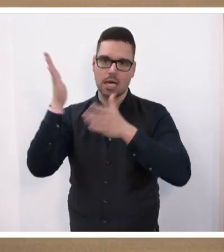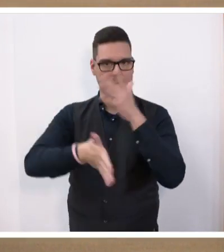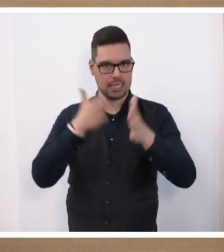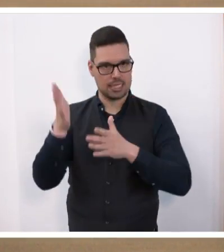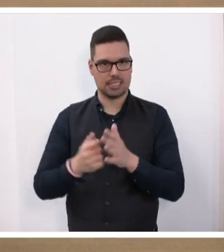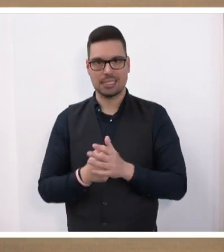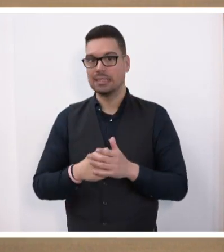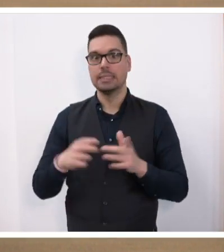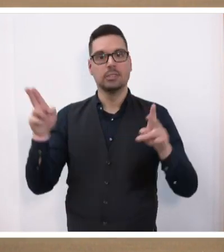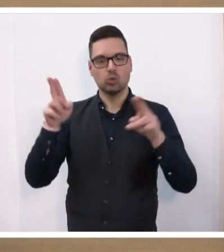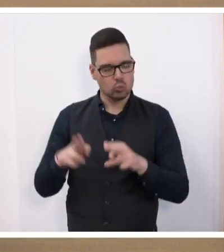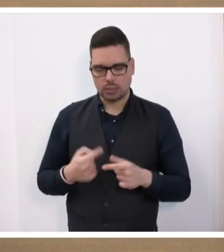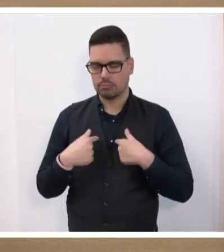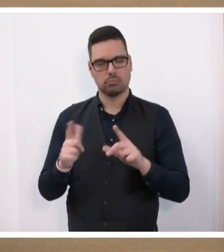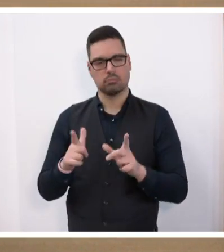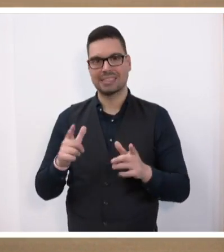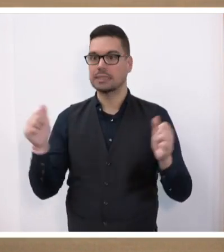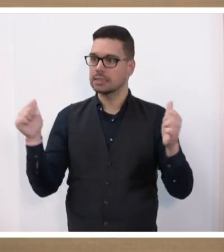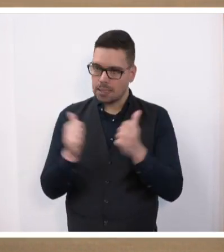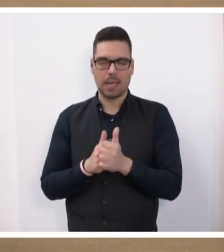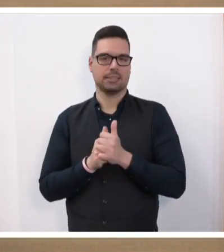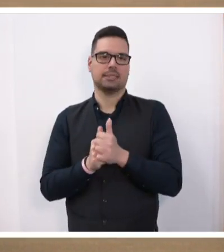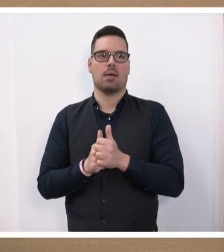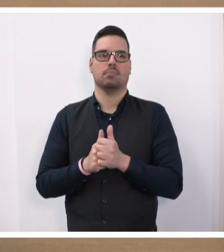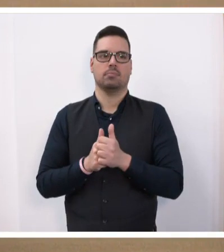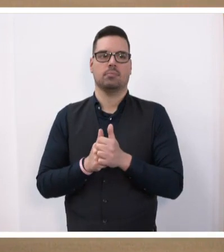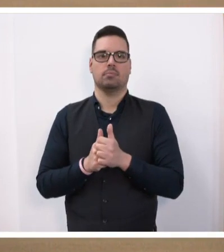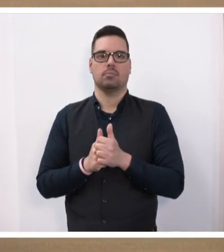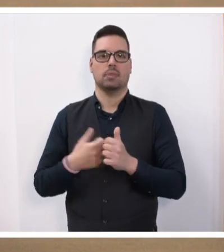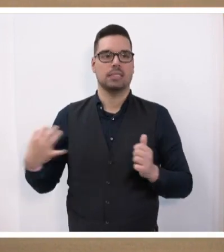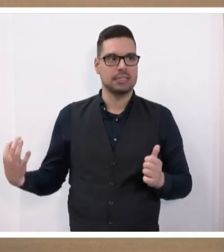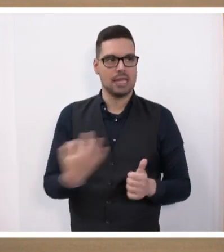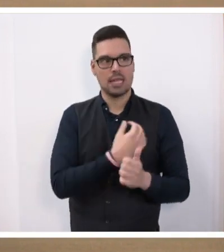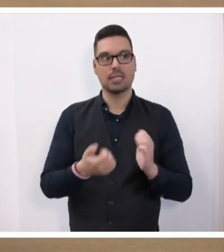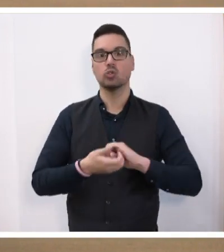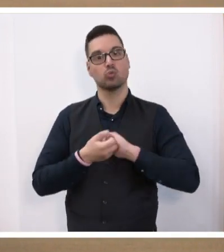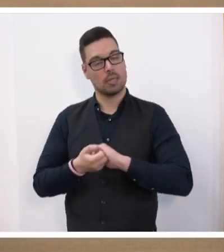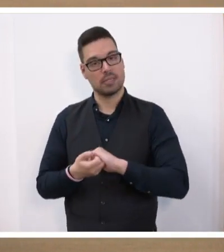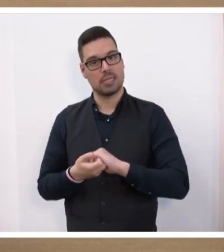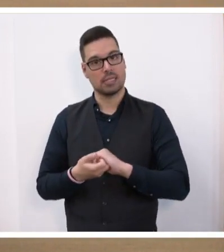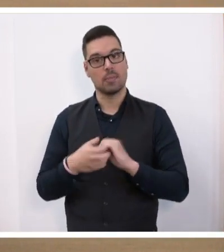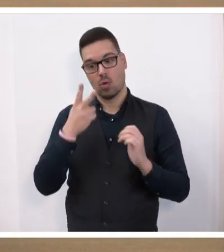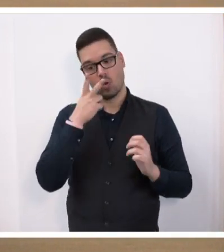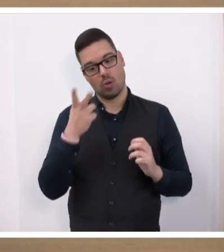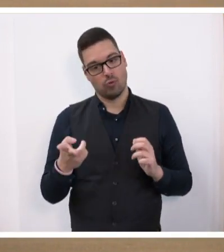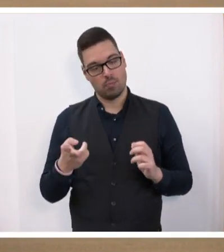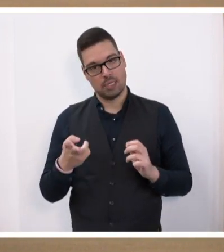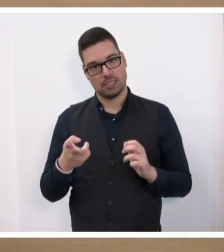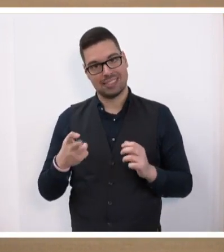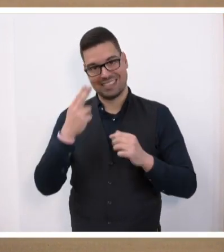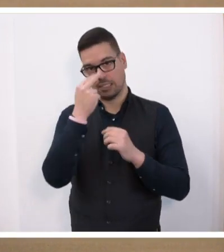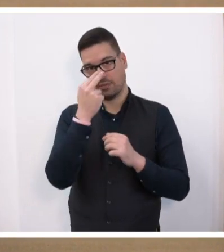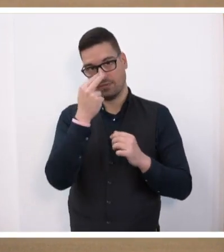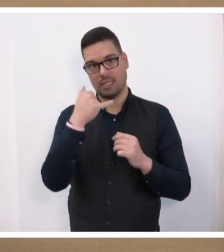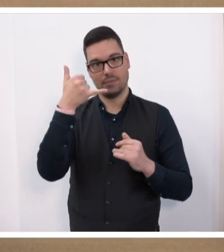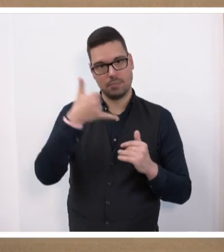uns nicht unterkriegen. Wir stehen hier gemeinsam bereit, damit wir als Saarland zusammenhalten. Aber wir werden eben auch darauf achten, damit eben die Fehler, die